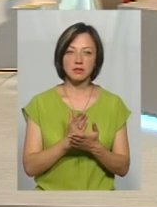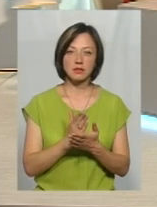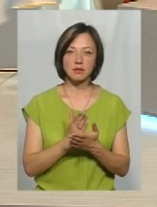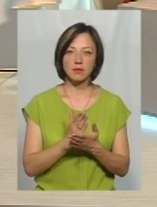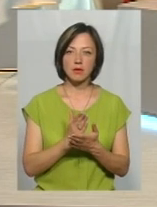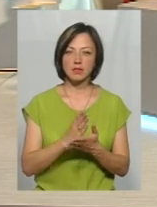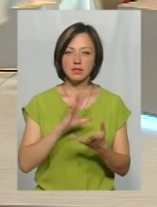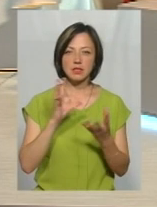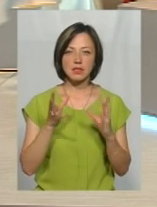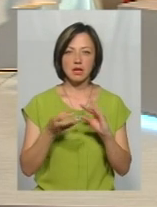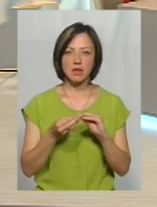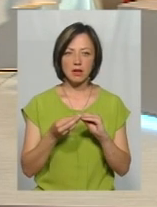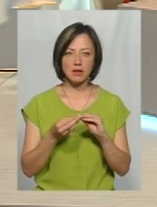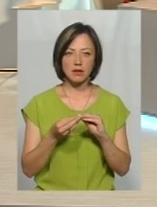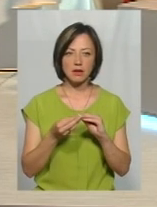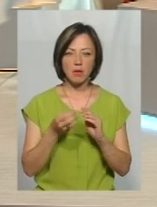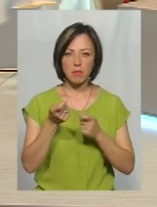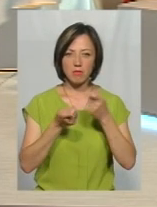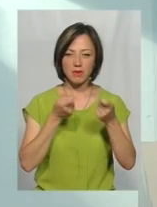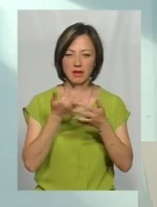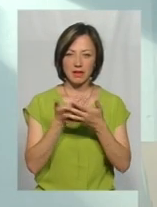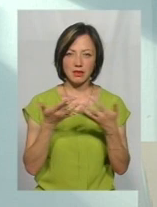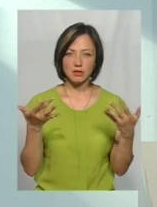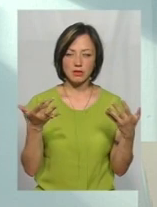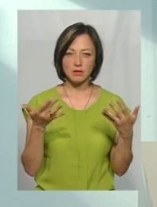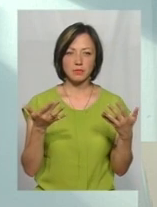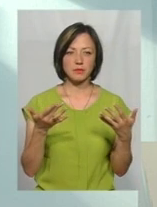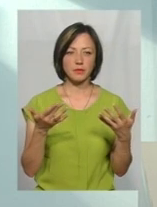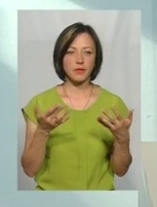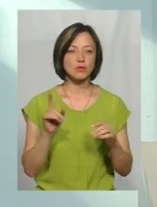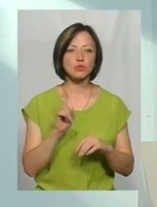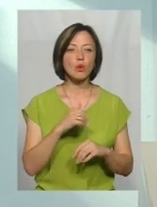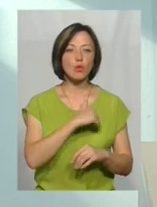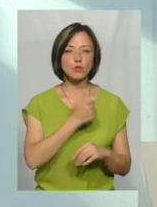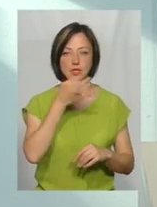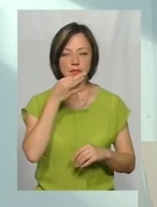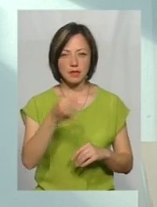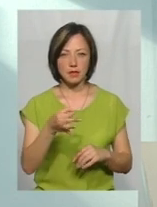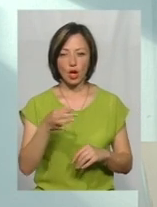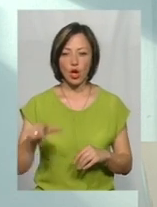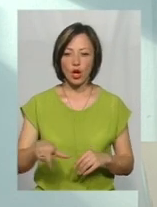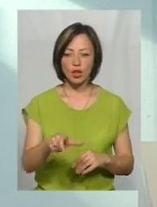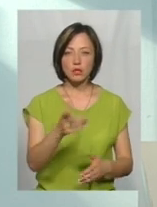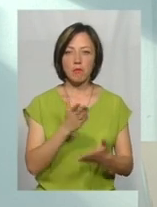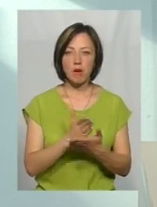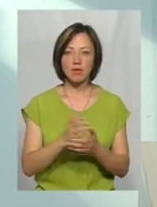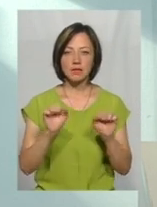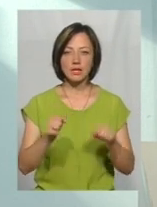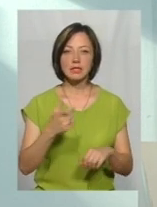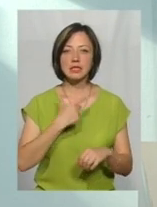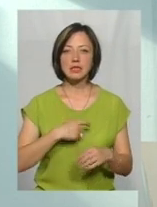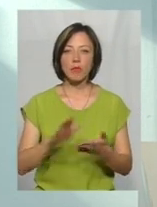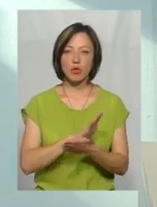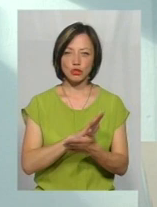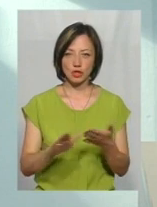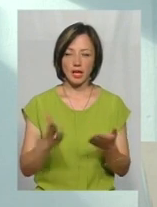показники загальної лактозапозитивних паличок. До чого я веду? Річка має таку здатність, як самоочищення.